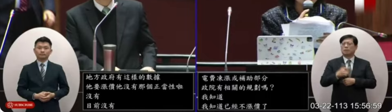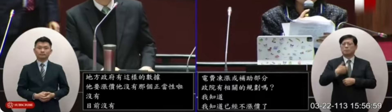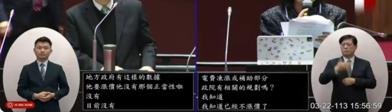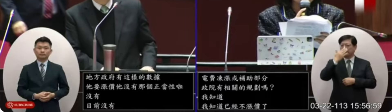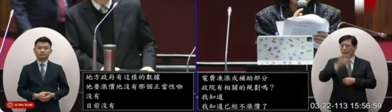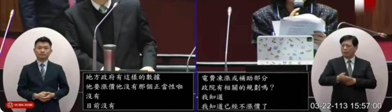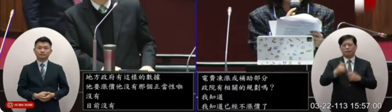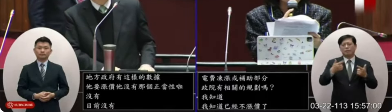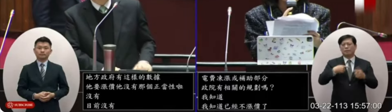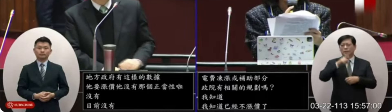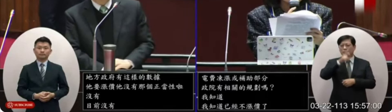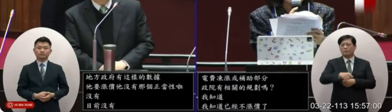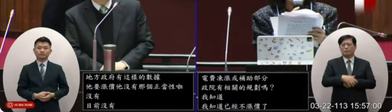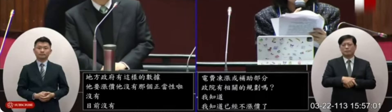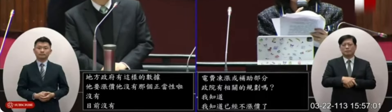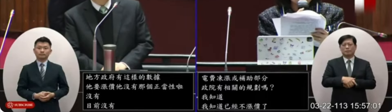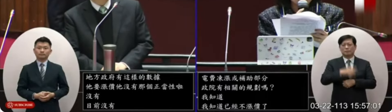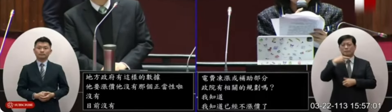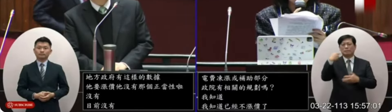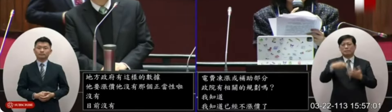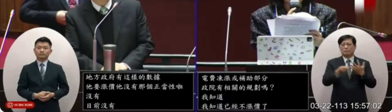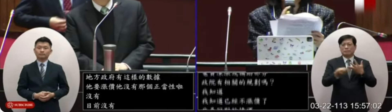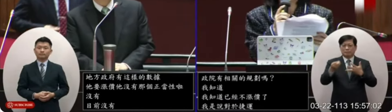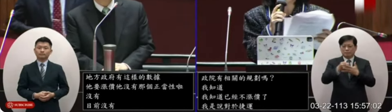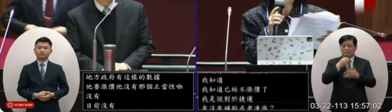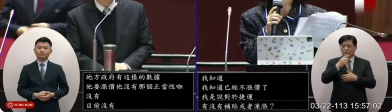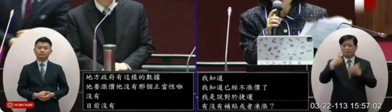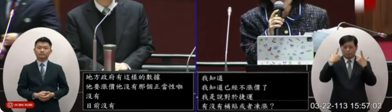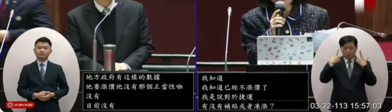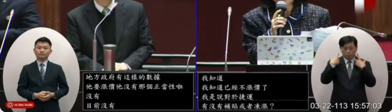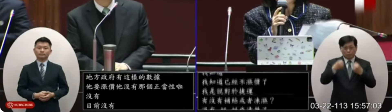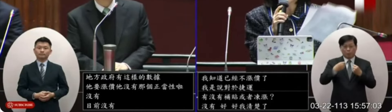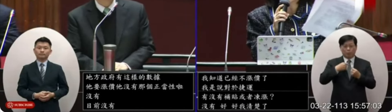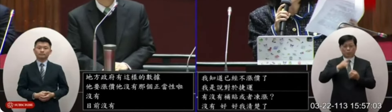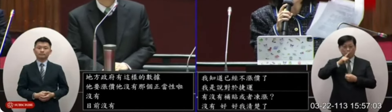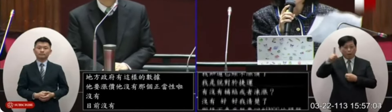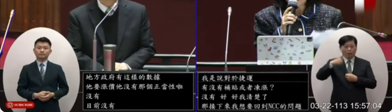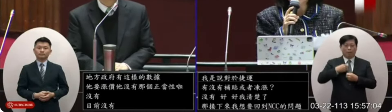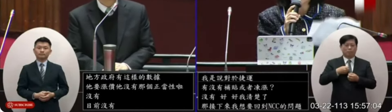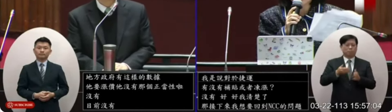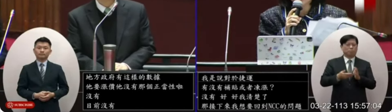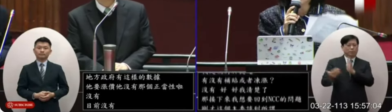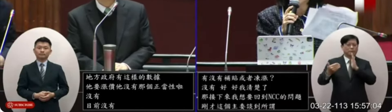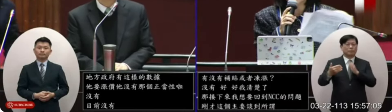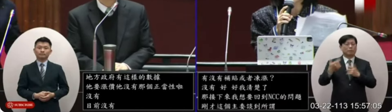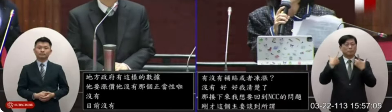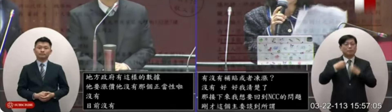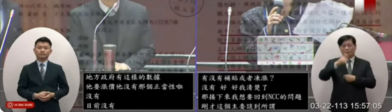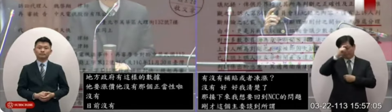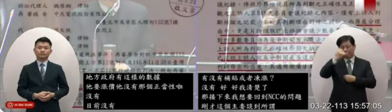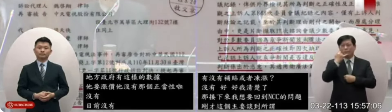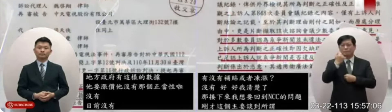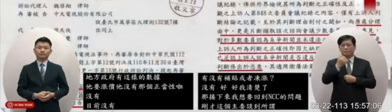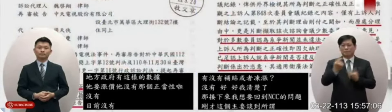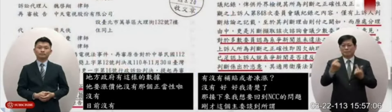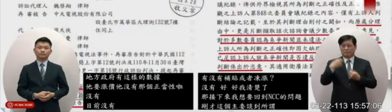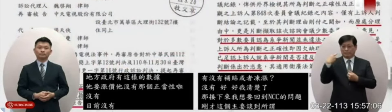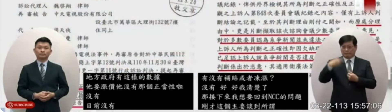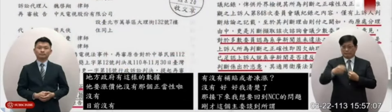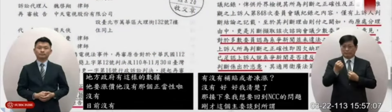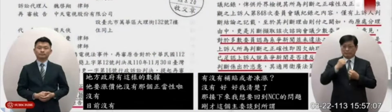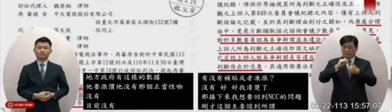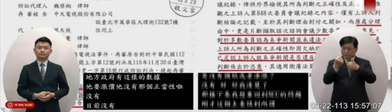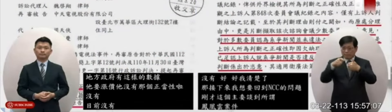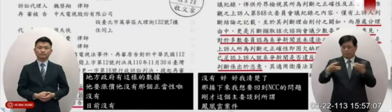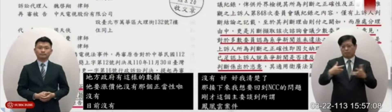不是敗訴但是呢它叫做再審原告之訴駁回也就是說你們當時希望申請包含是在